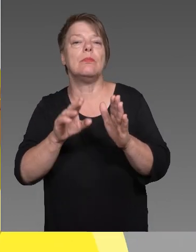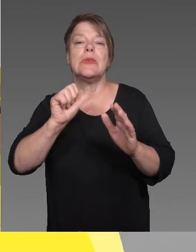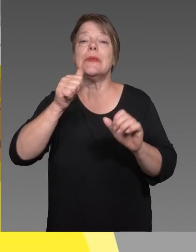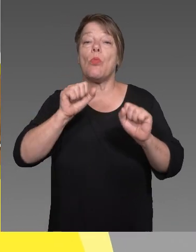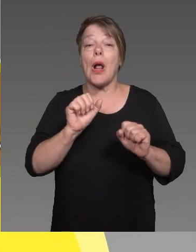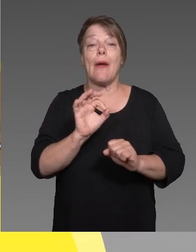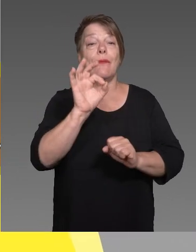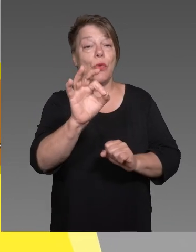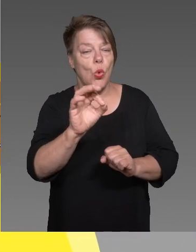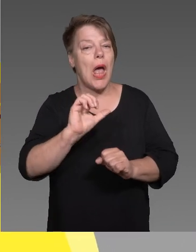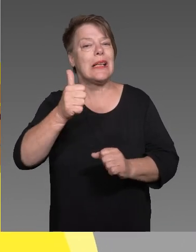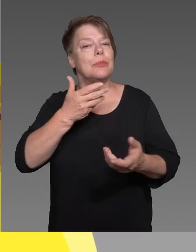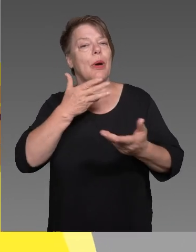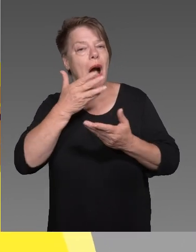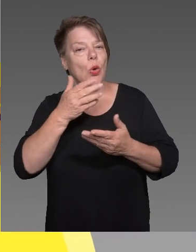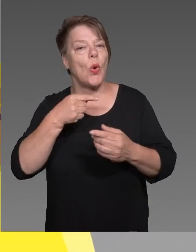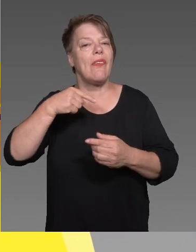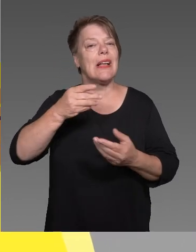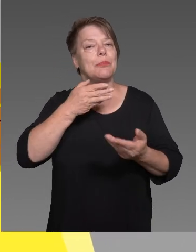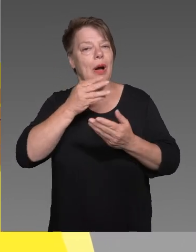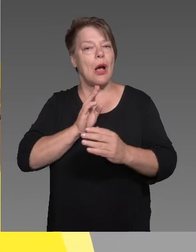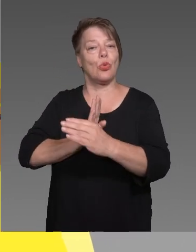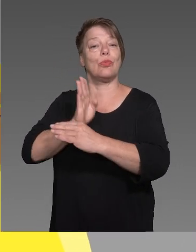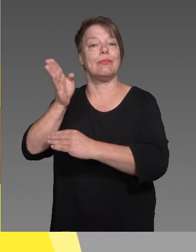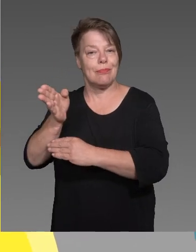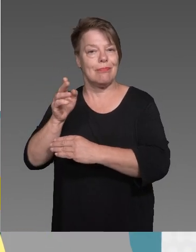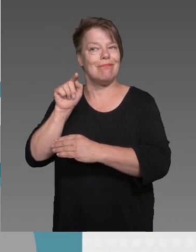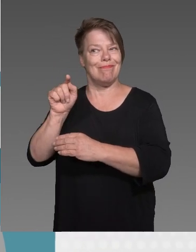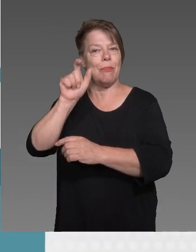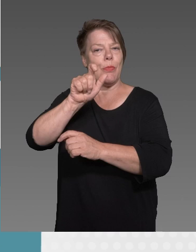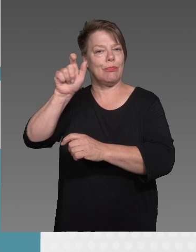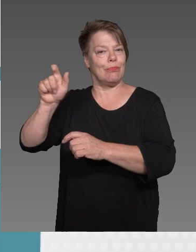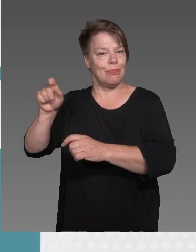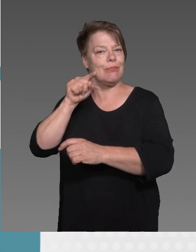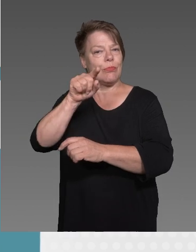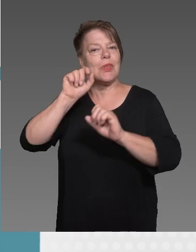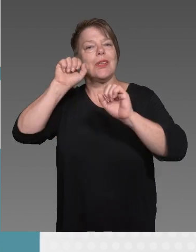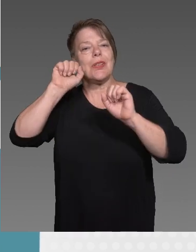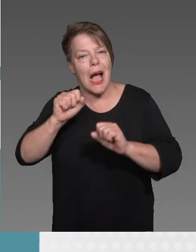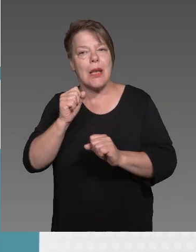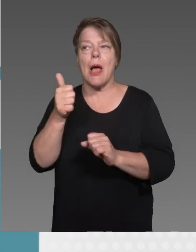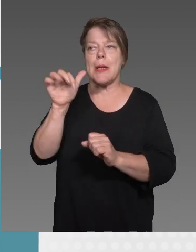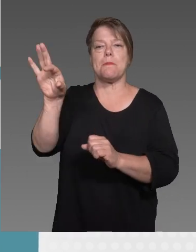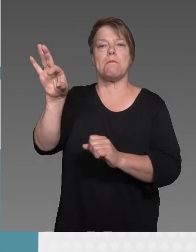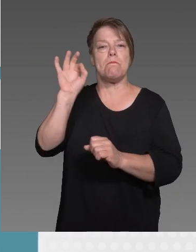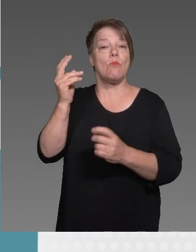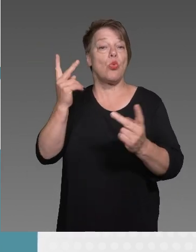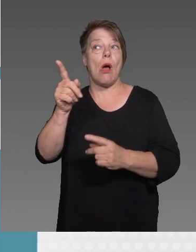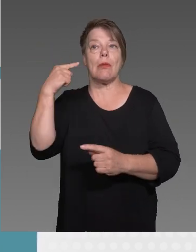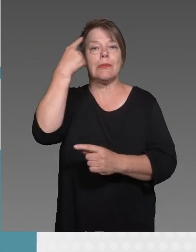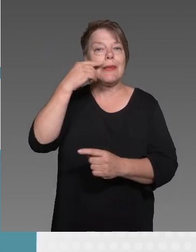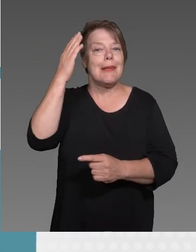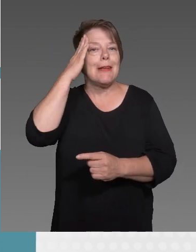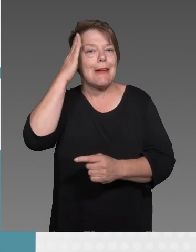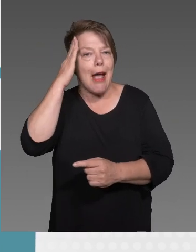Verweisberatung der Hochschule eine erste mögliche Option für Sie. Hier können Sie aus einer Gruppe von Personen die für Sie passende Ansprechperson